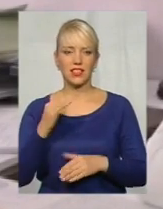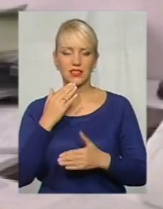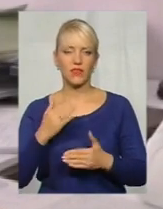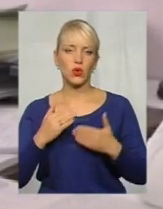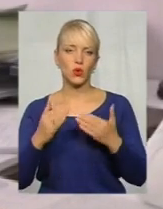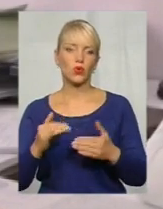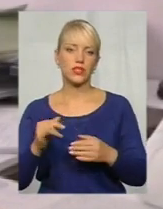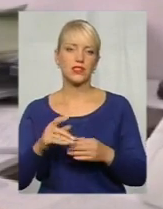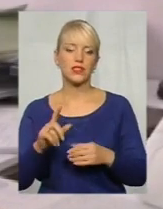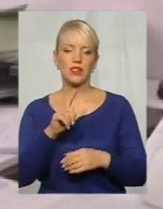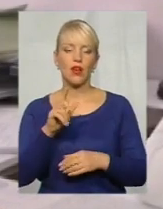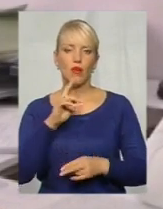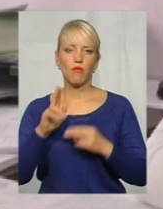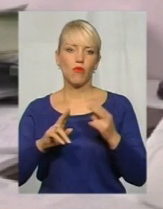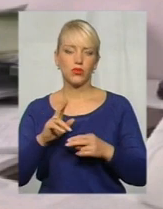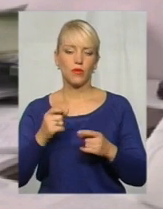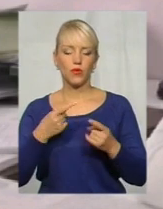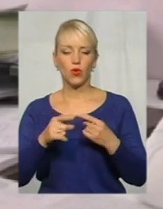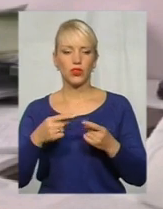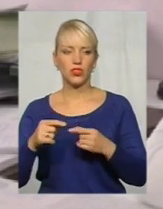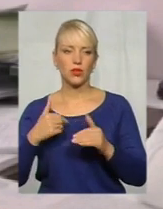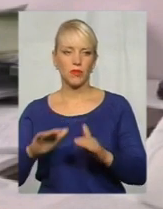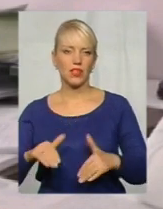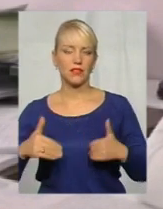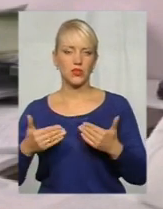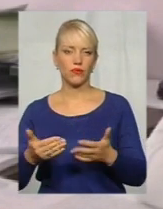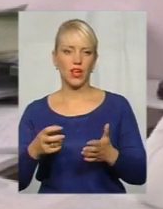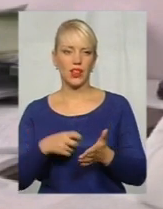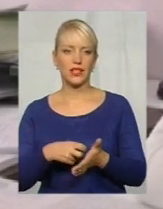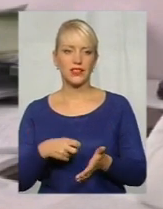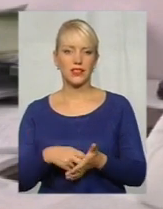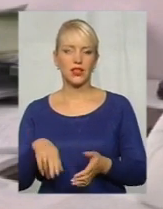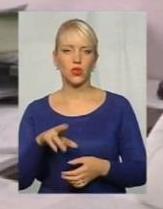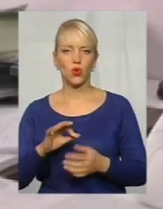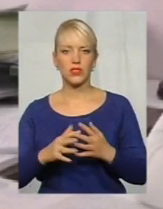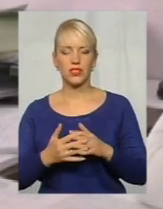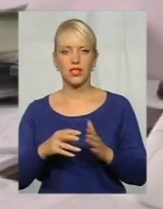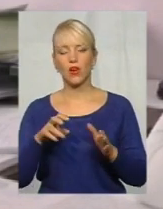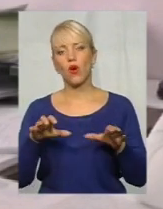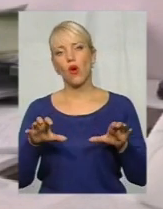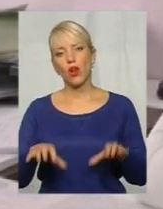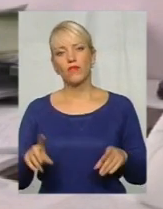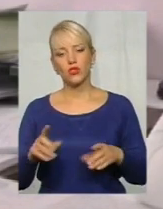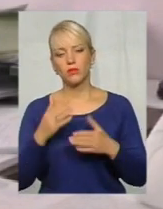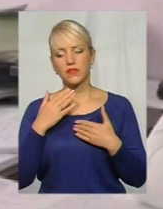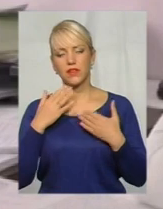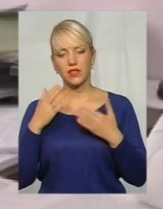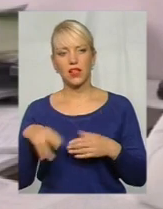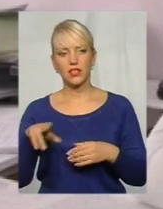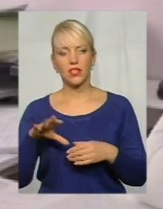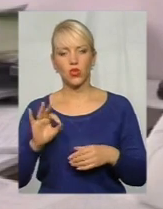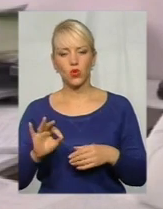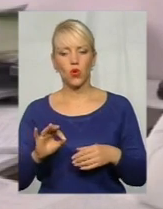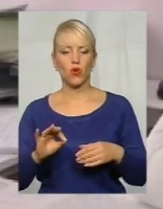Відносно решти ми ініціювали відповідні листи до сільських горів про те, щоб вони свертались до суду про відновлення